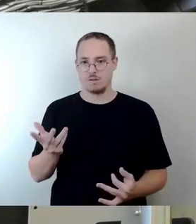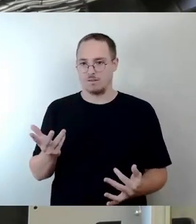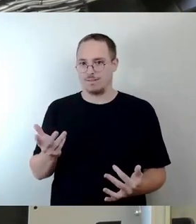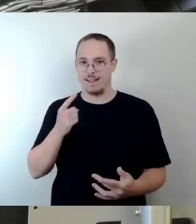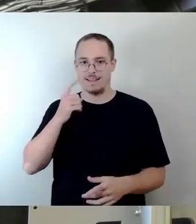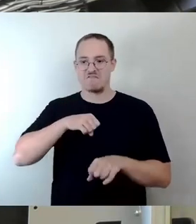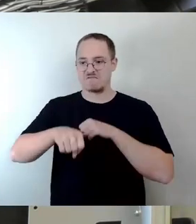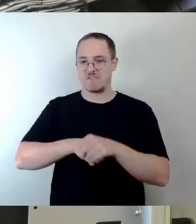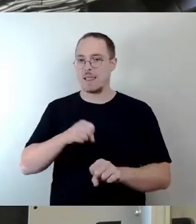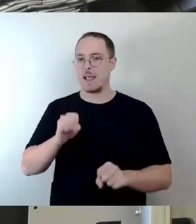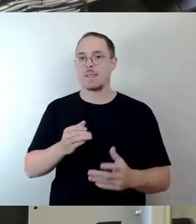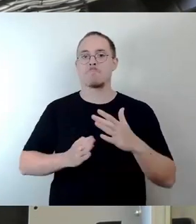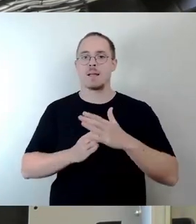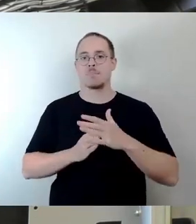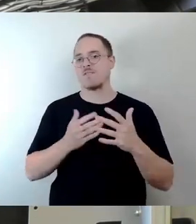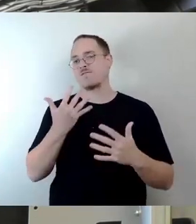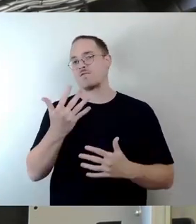Wir stellen uns die Frage,